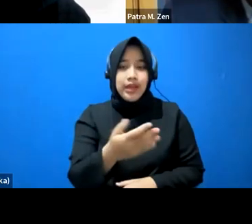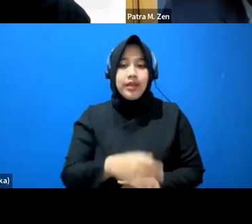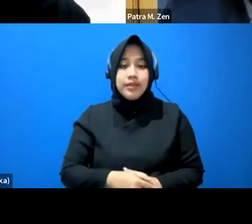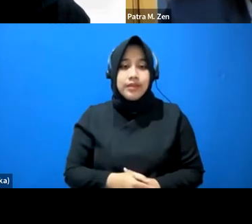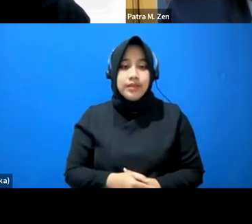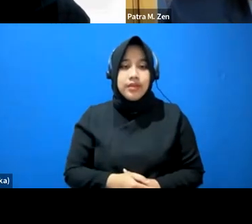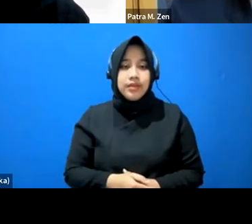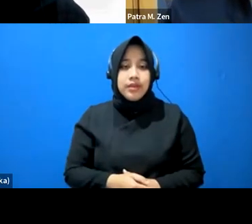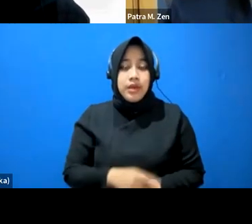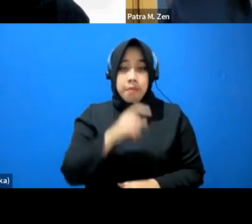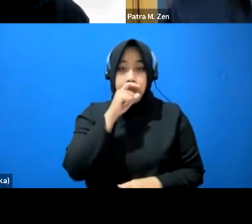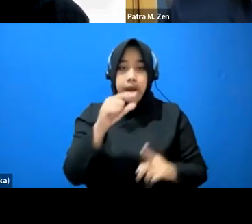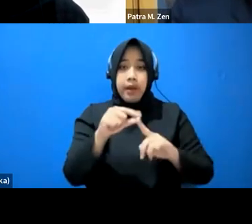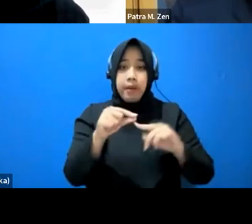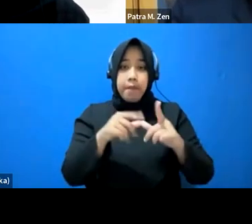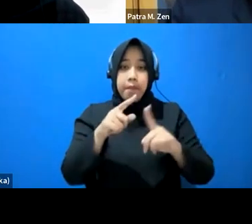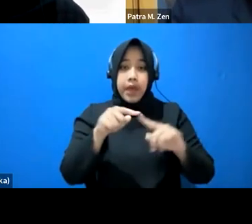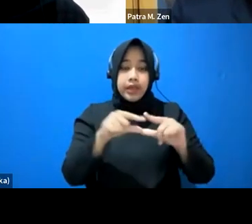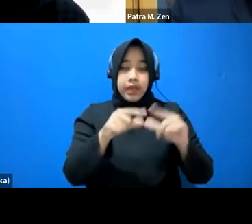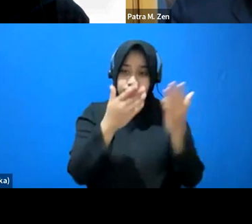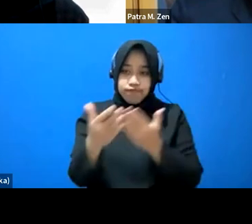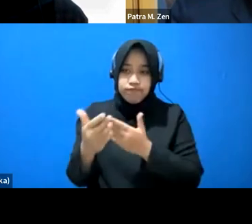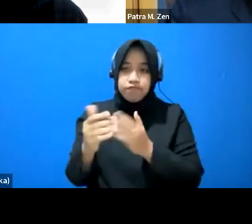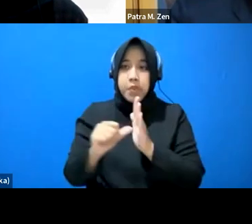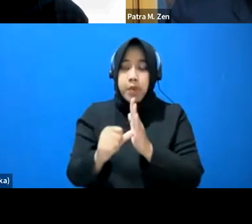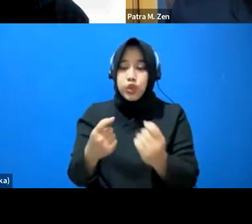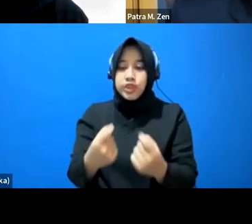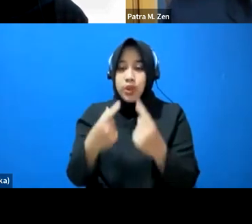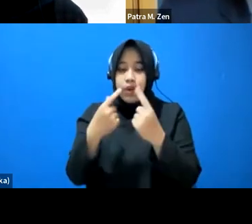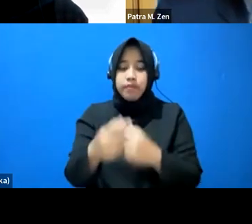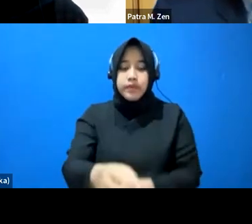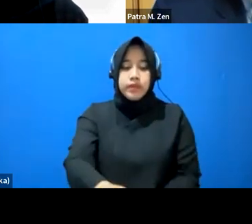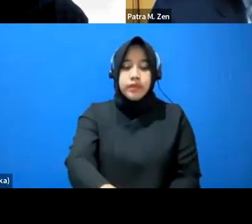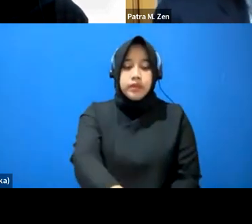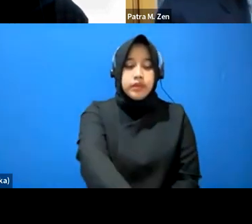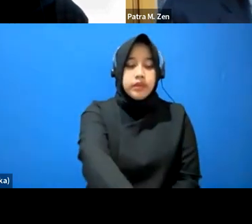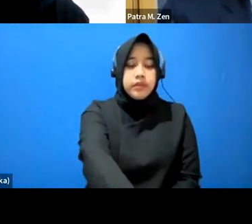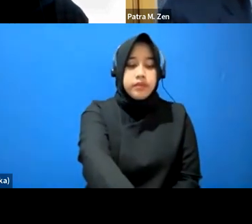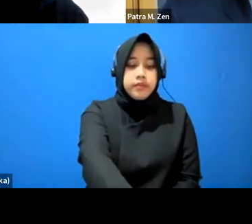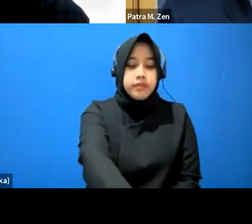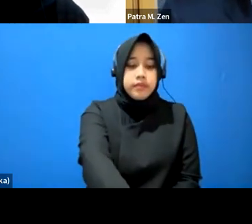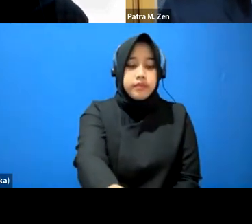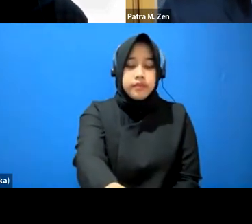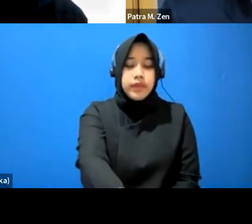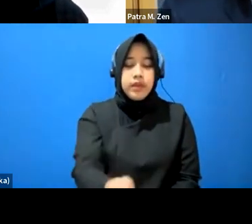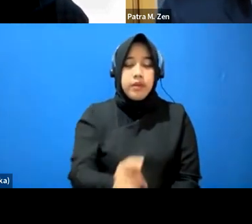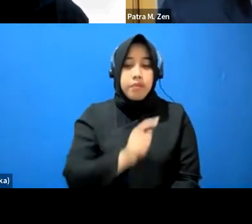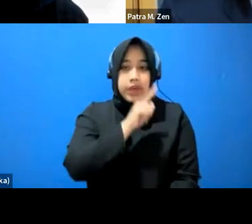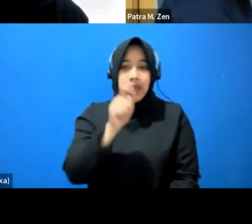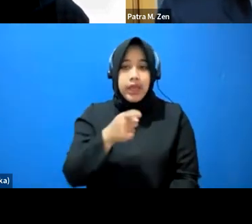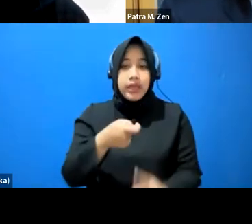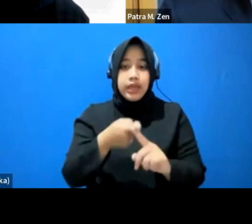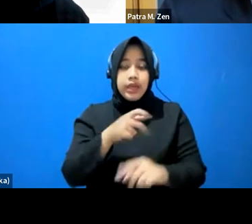Bang Patra untuk menjawab pertanyaan dari sekitar peserta ini